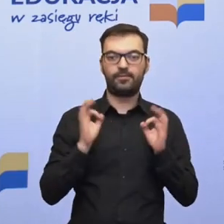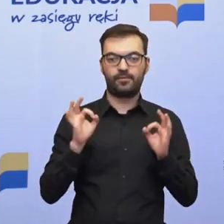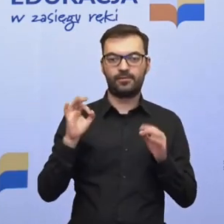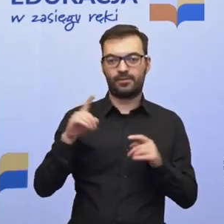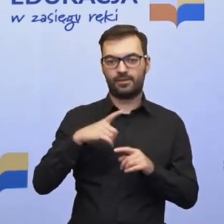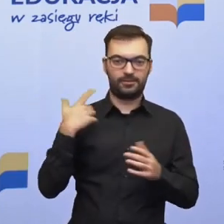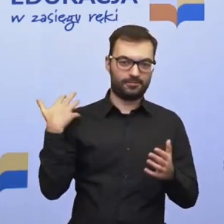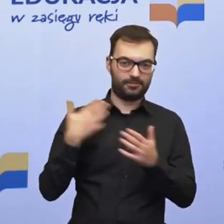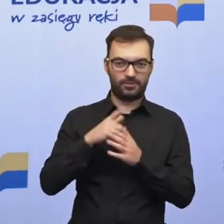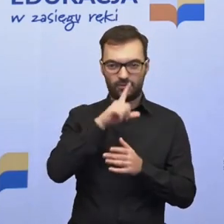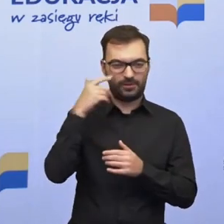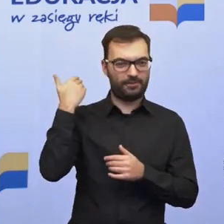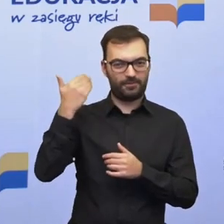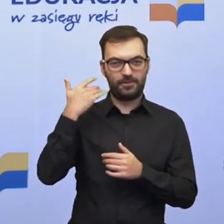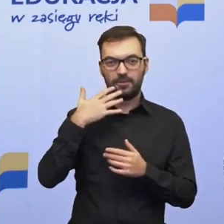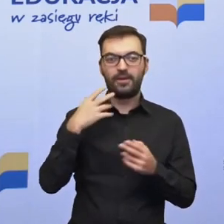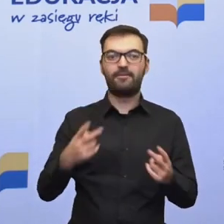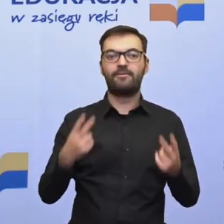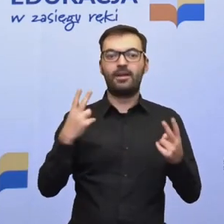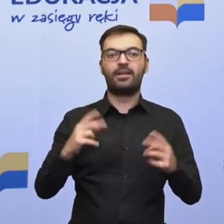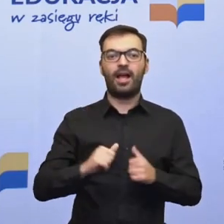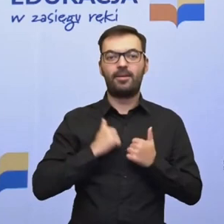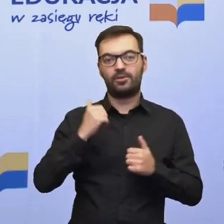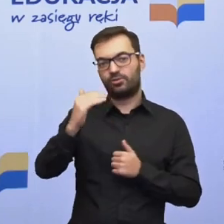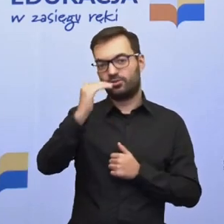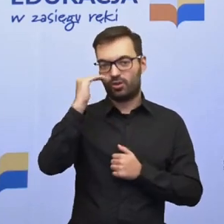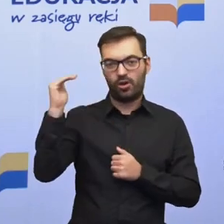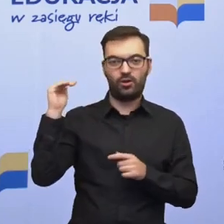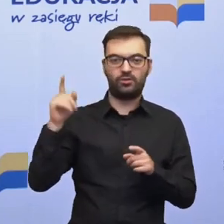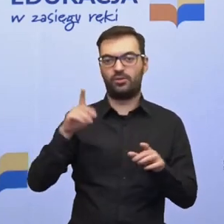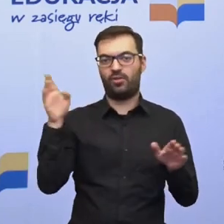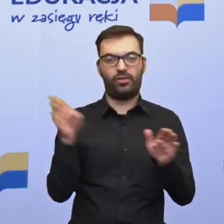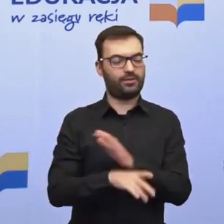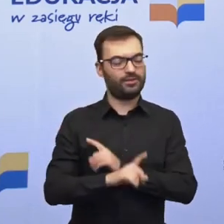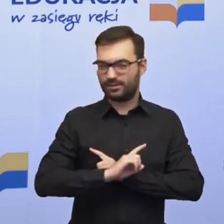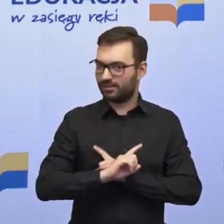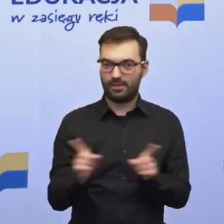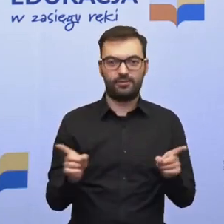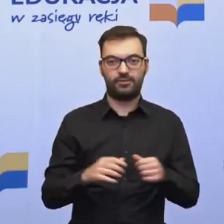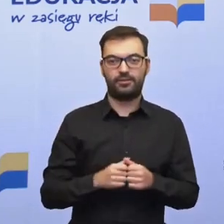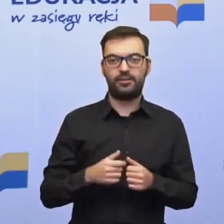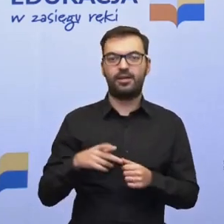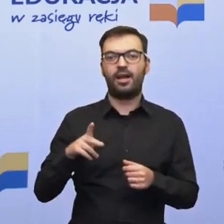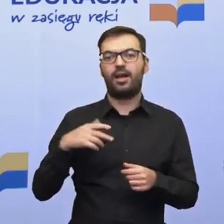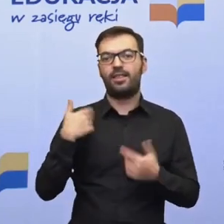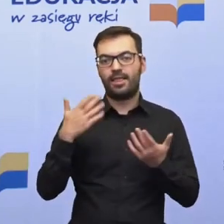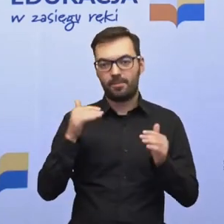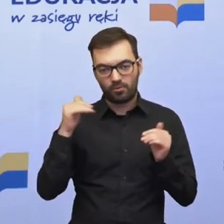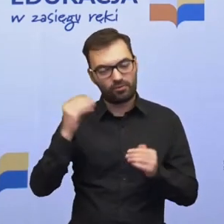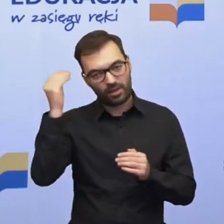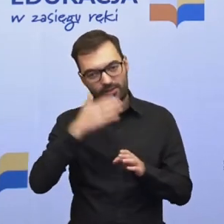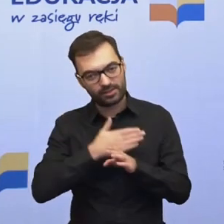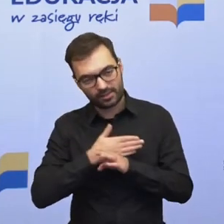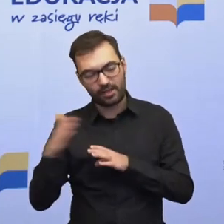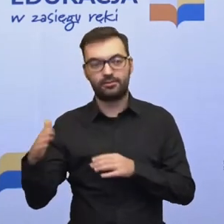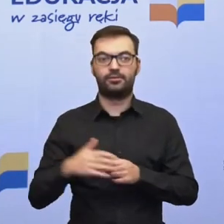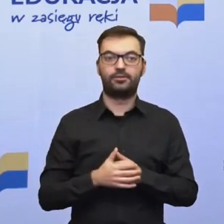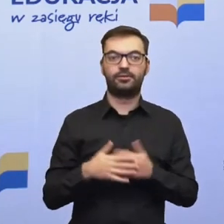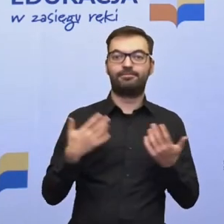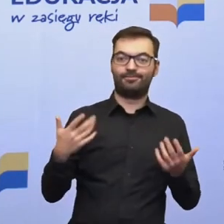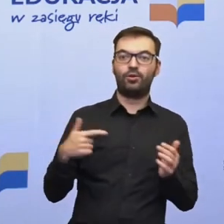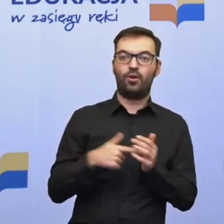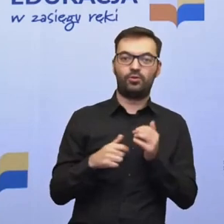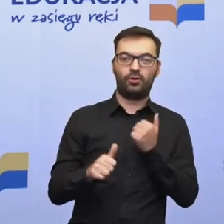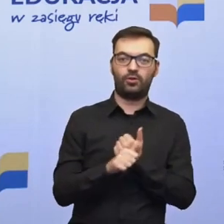przedstawialiśmy mówi o tym, że ważne osoby dorosłe też nie były wykluczone z rynku pracy, z możliwości uczenia się. Więc tak